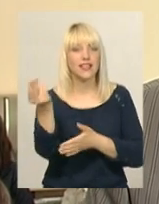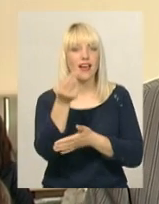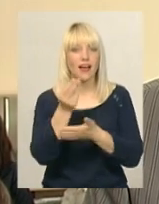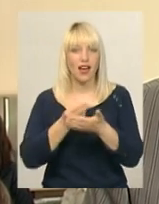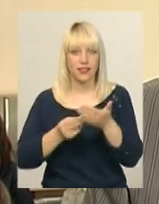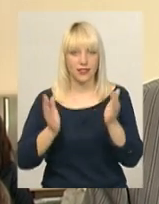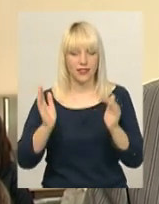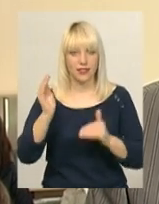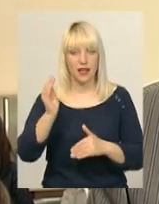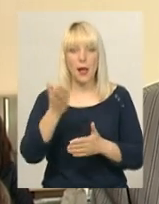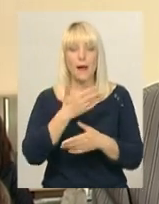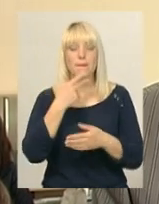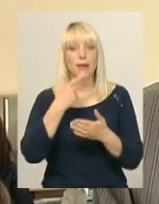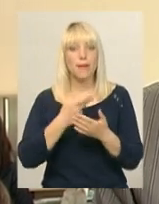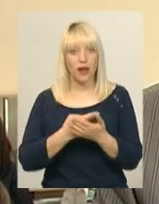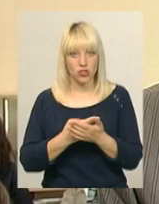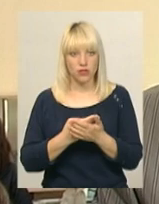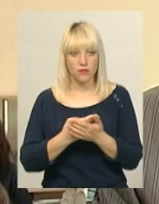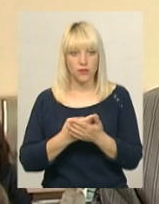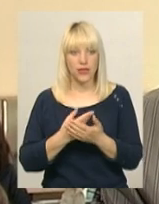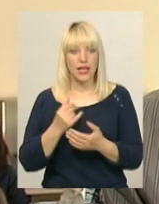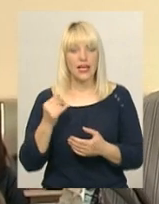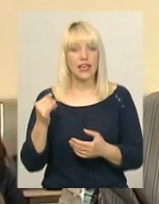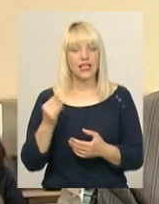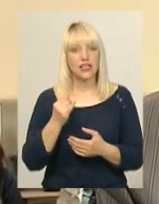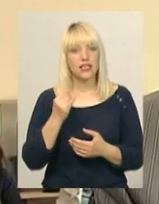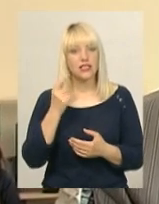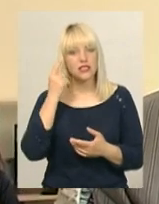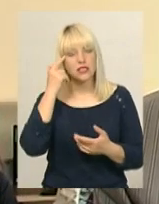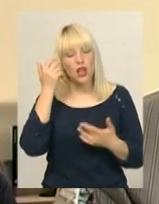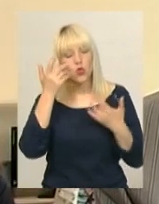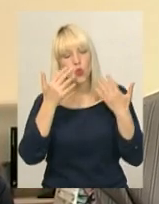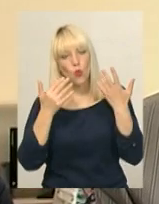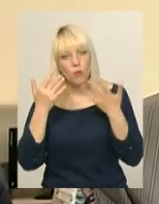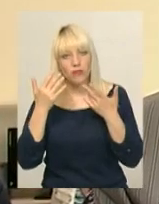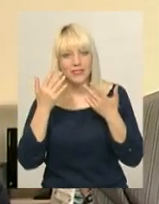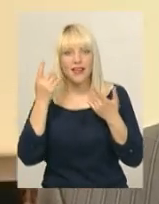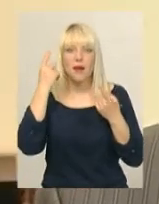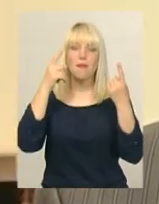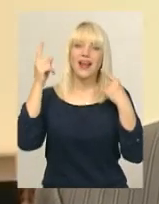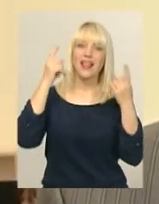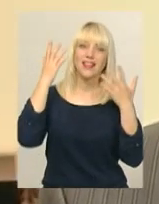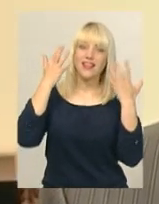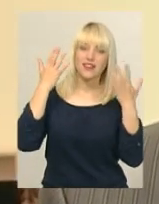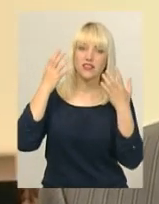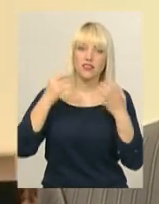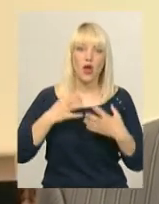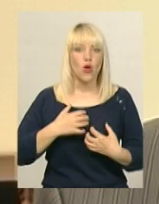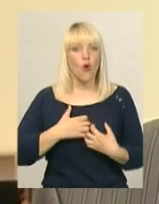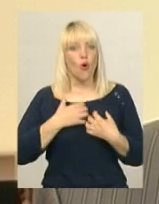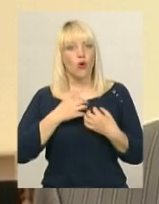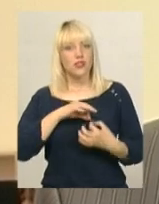бачимо і задумливість, і мрійливість, і острох,